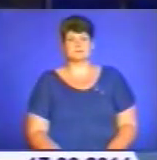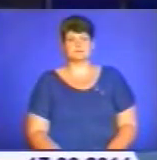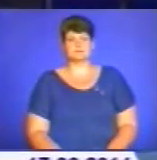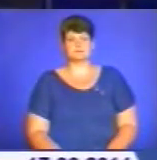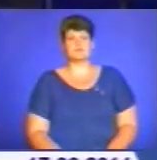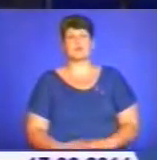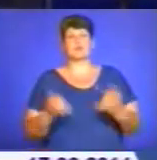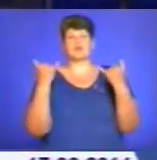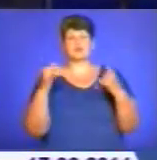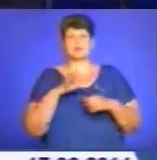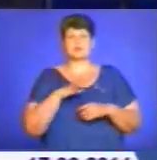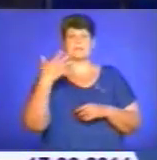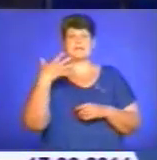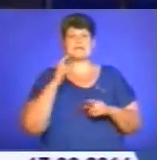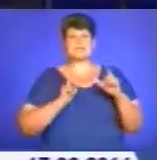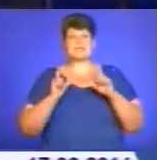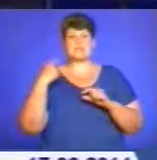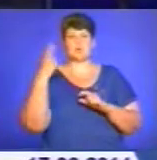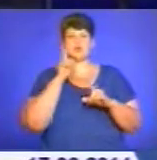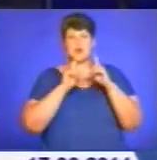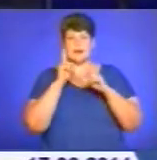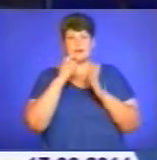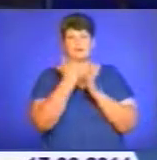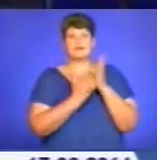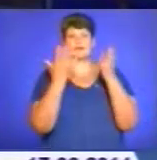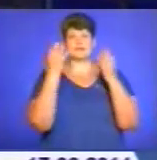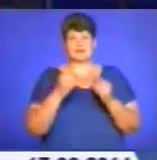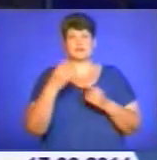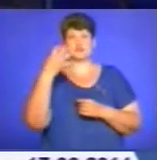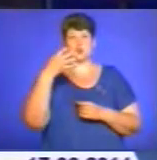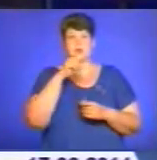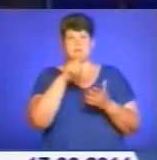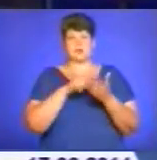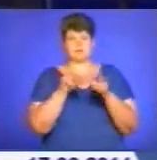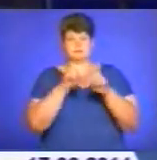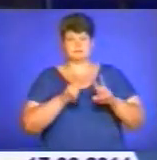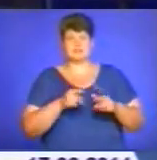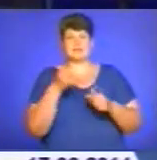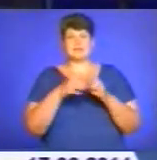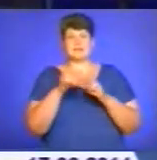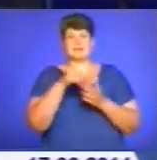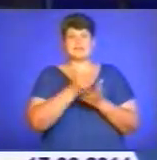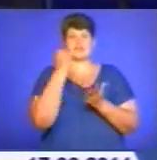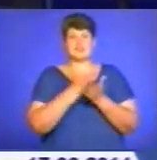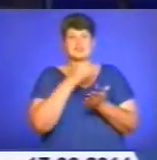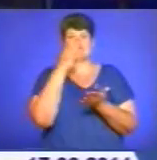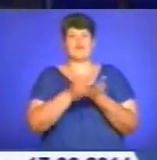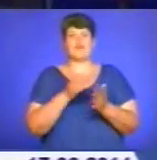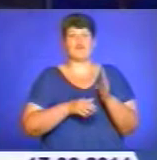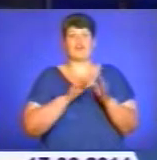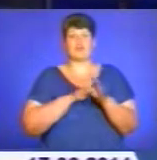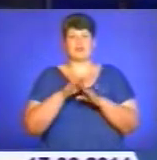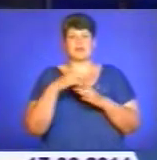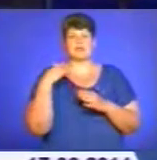Сьогодні відбулася 50-та сесій обласної ради. На порядок денний винесли майже 40 питань. Серед них – затвердження звіту про виконання обласного бюджету